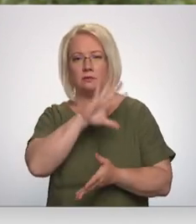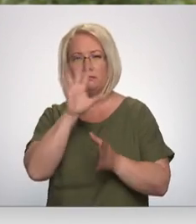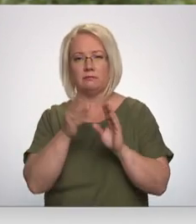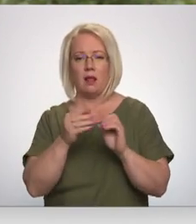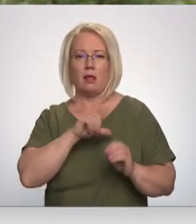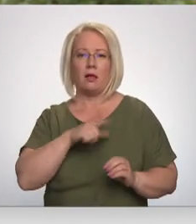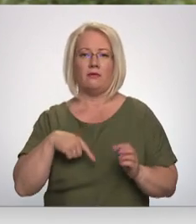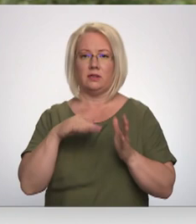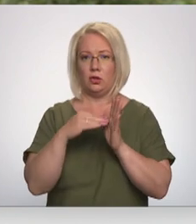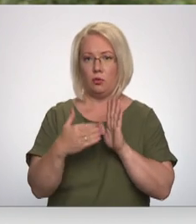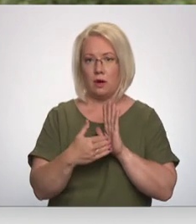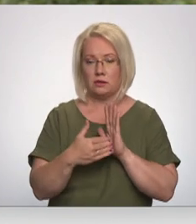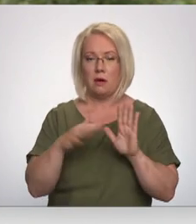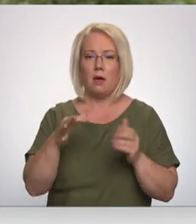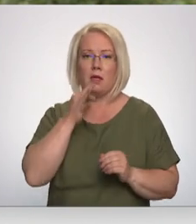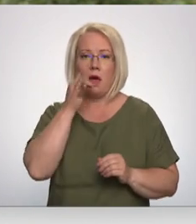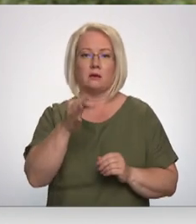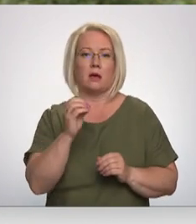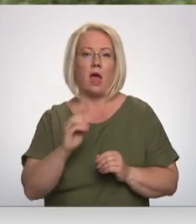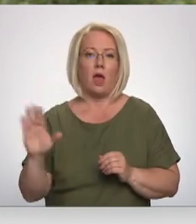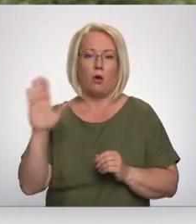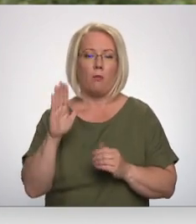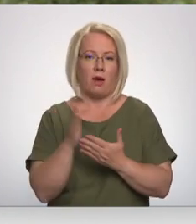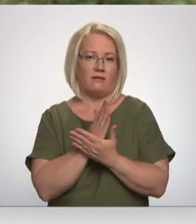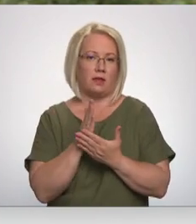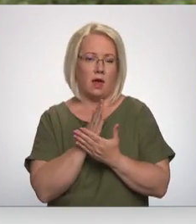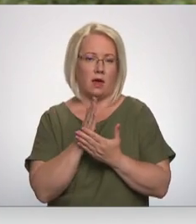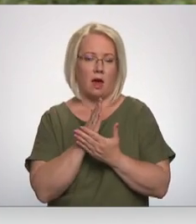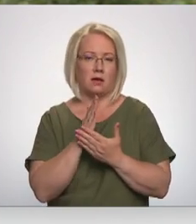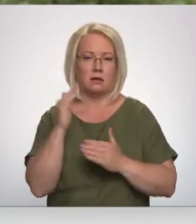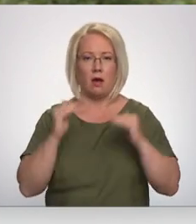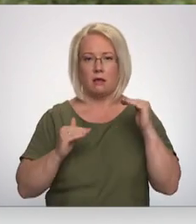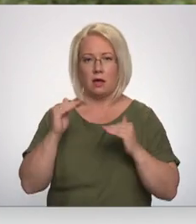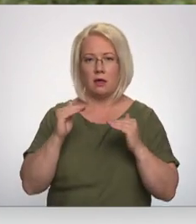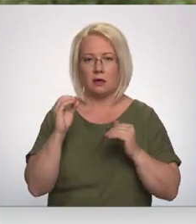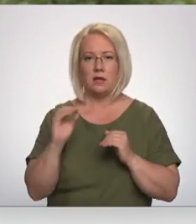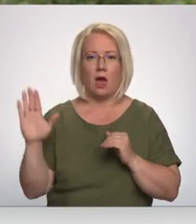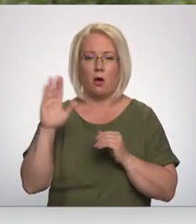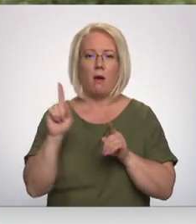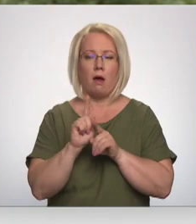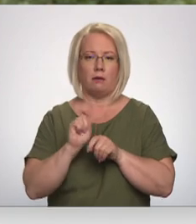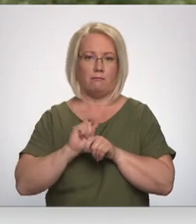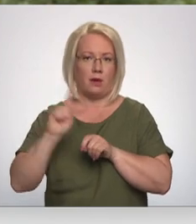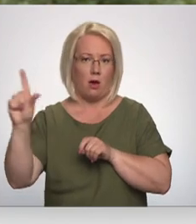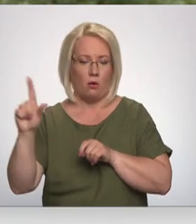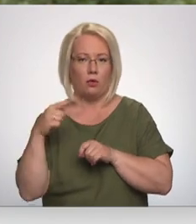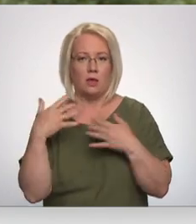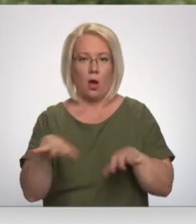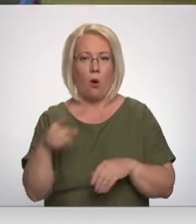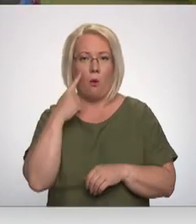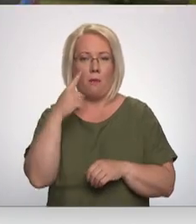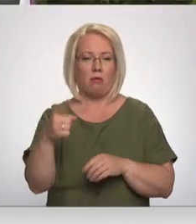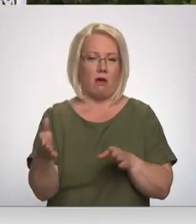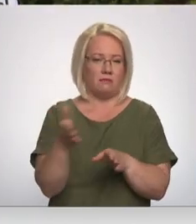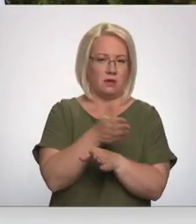situāciju. Bet jāsaka arī Eiropā vidējais, Eiropas vidējais radītājs ir ar pieaugošu tendenci un tas jau ir manāms kādu